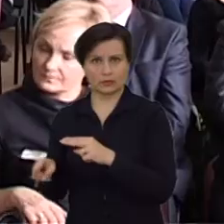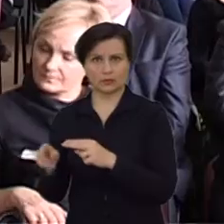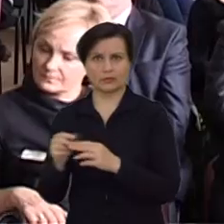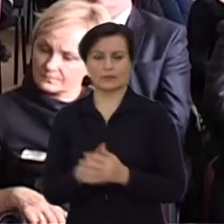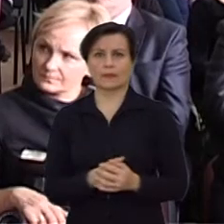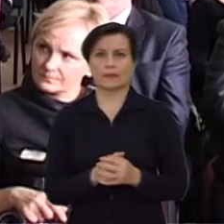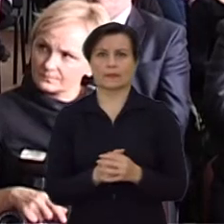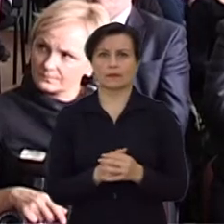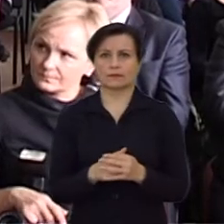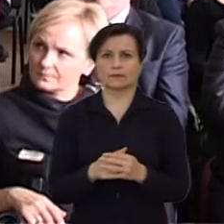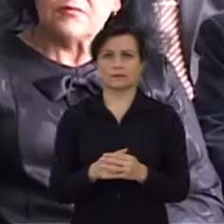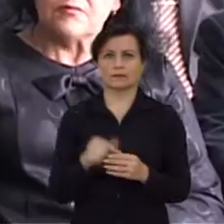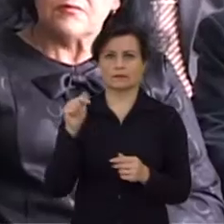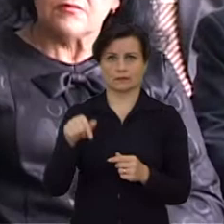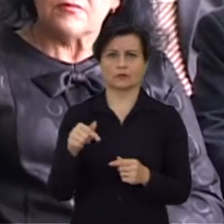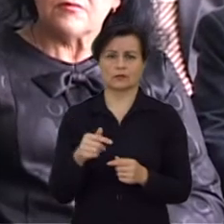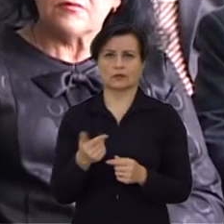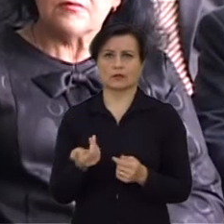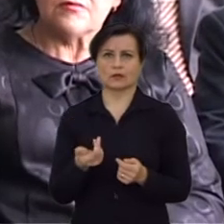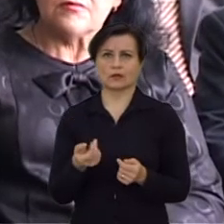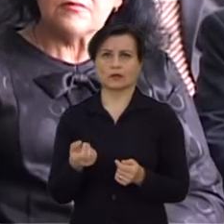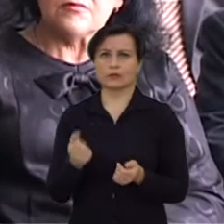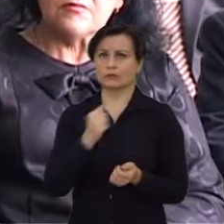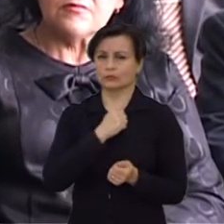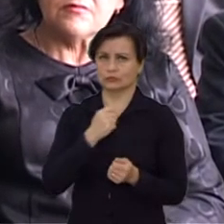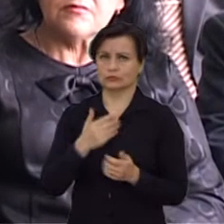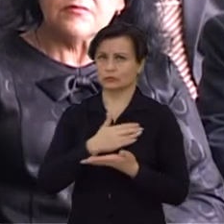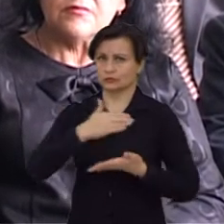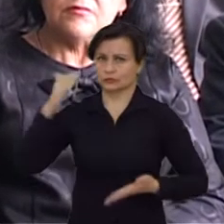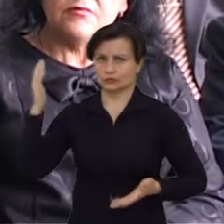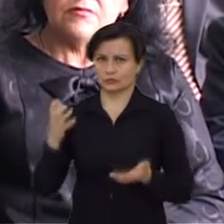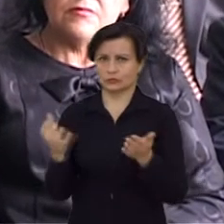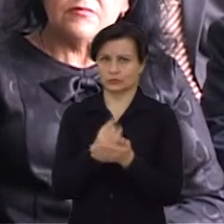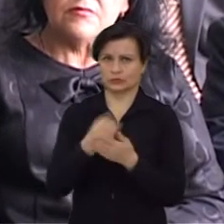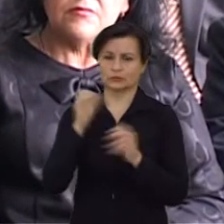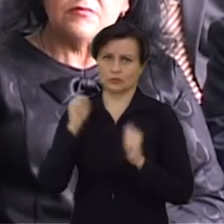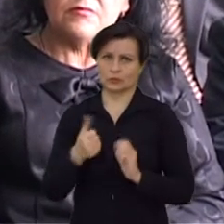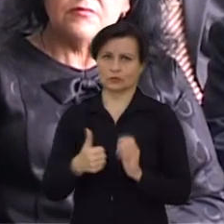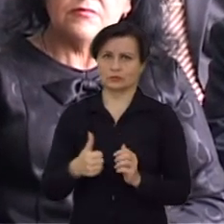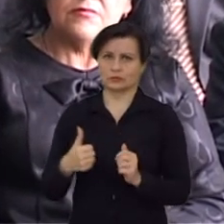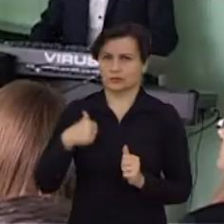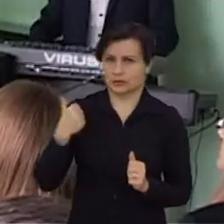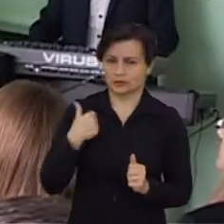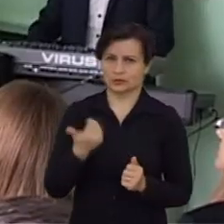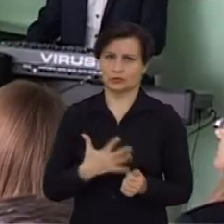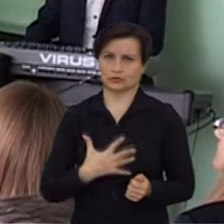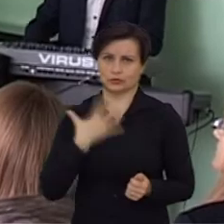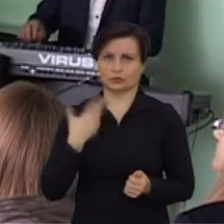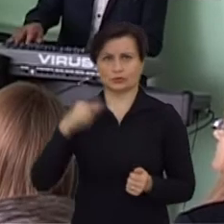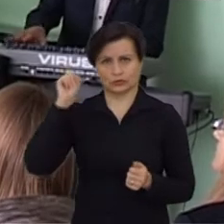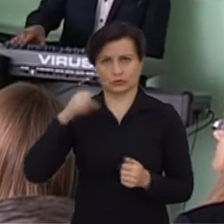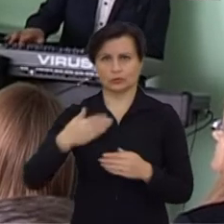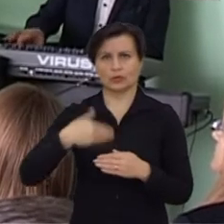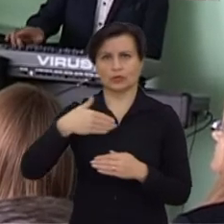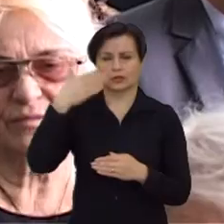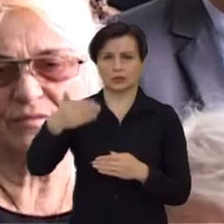baigė tos būrelius, taigi čia jie turi tikrai pasiekimus didelius, gali girtis, gali džiaugtis. Tuo